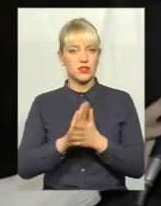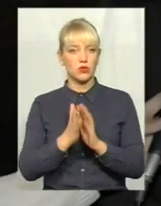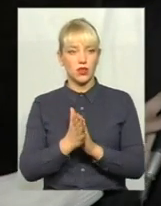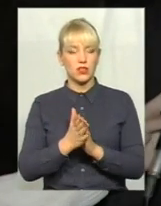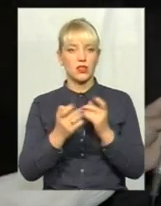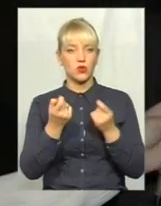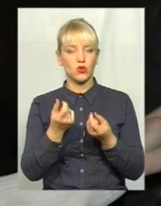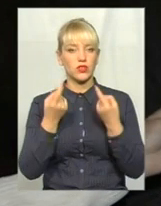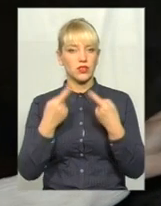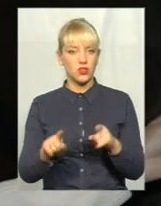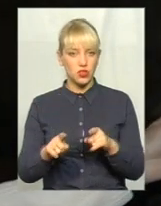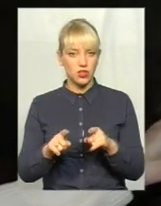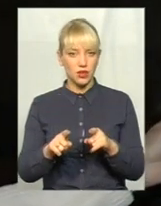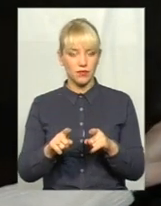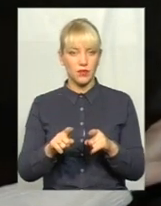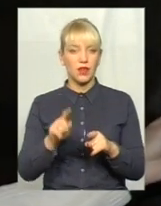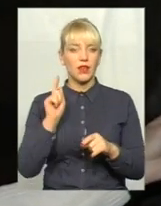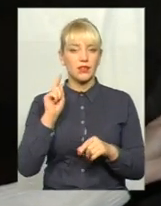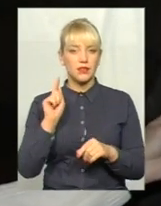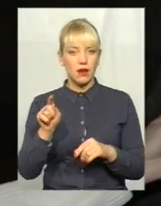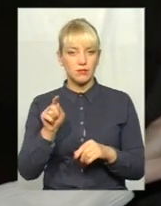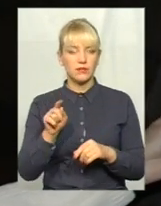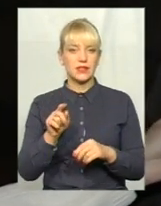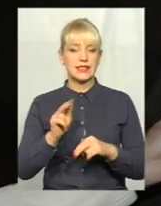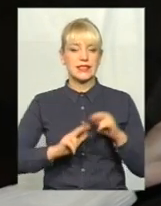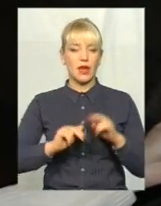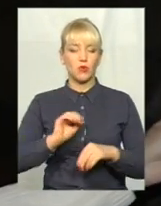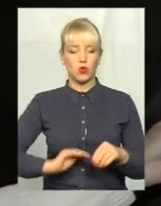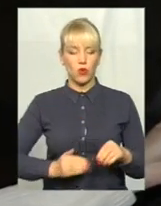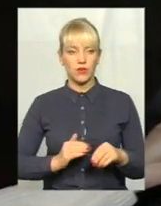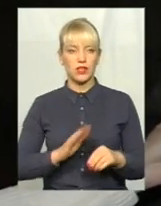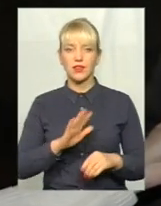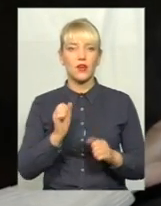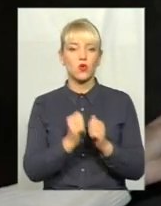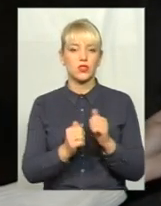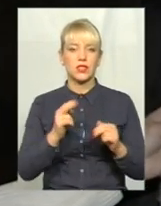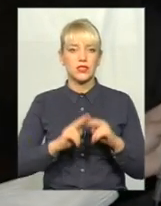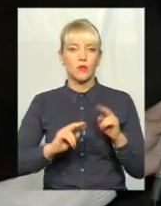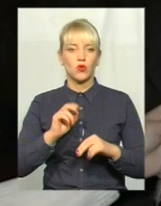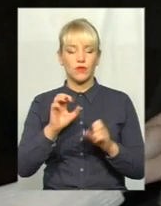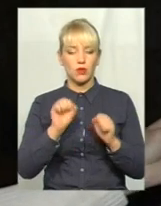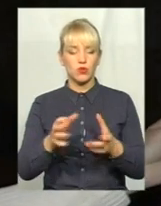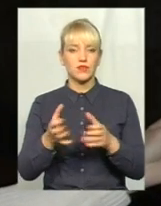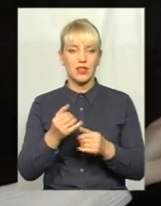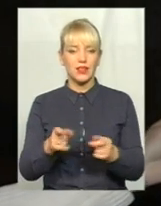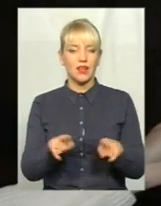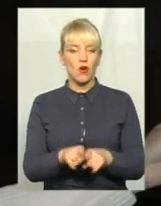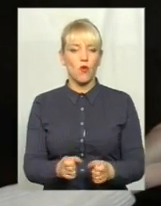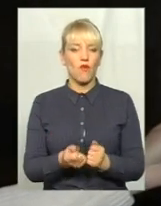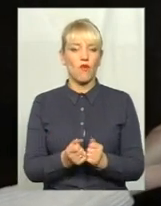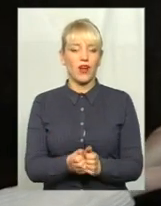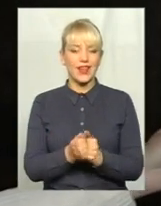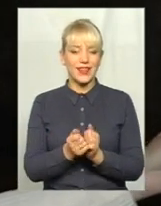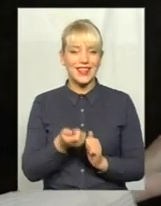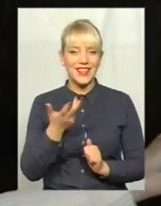трошечки інша. Там забудовник, не кожен забудовник може на сьогоднішній день взяти таку кількість земельної